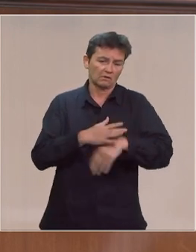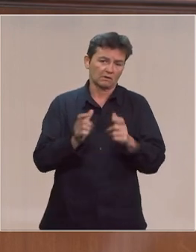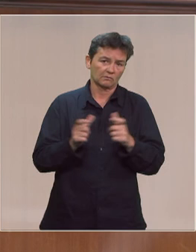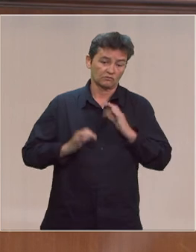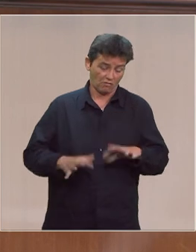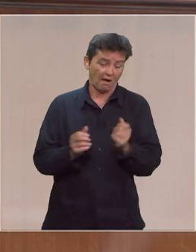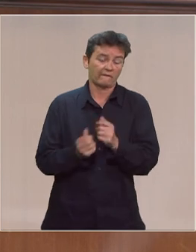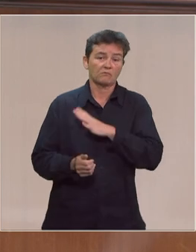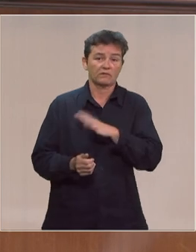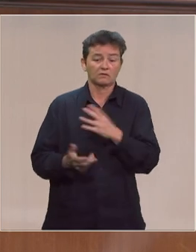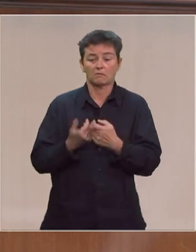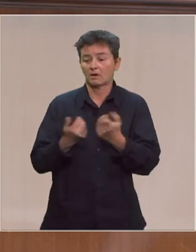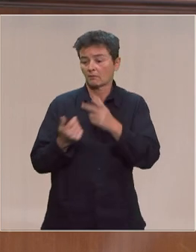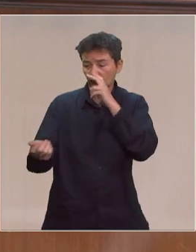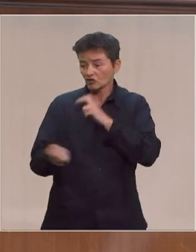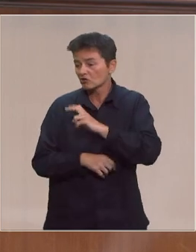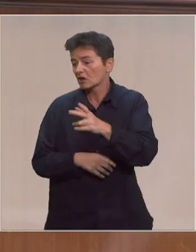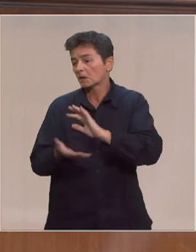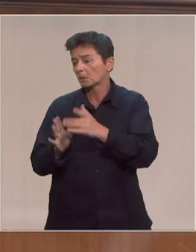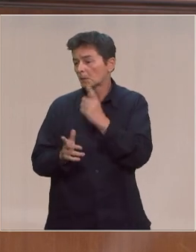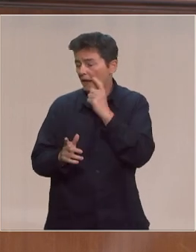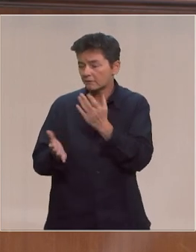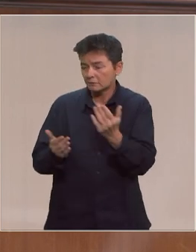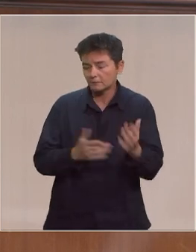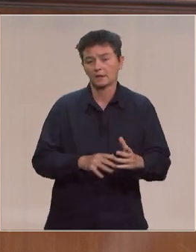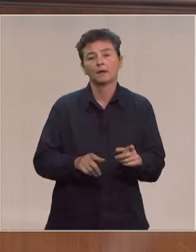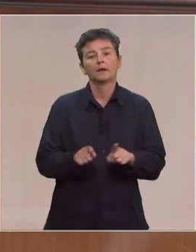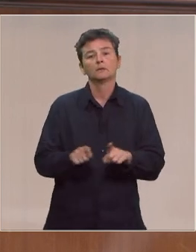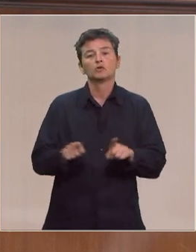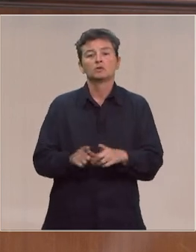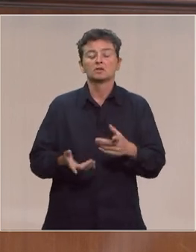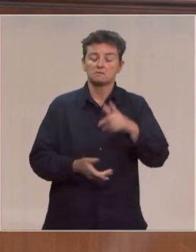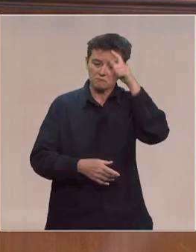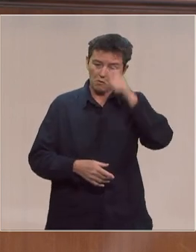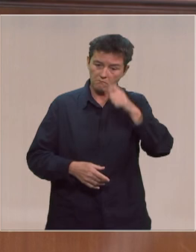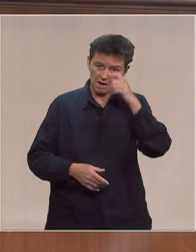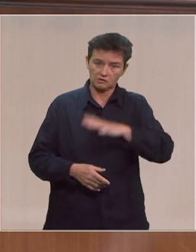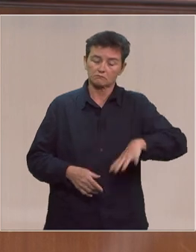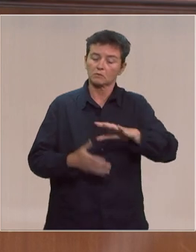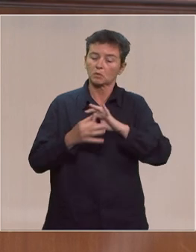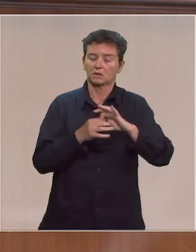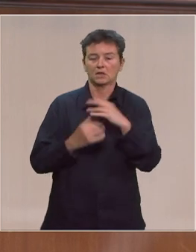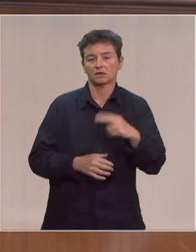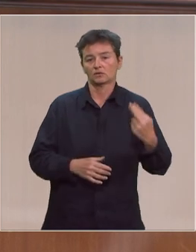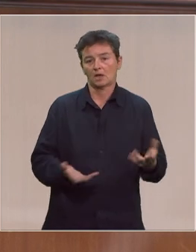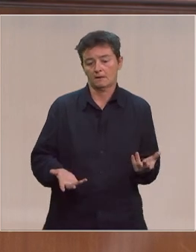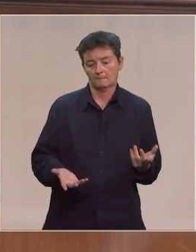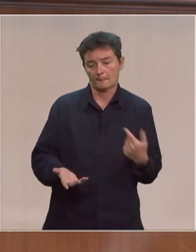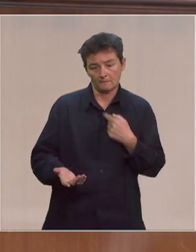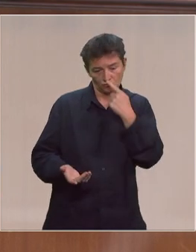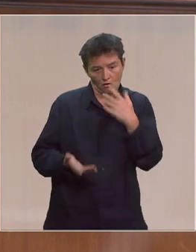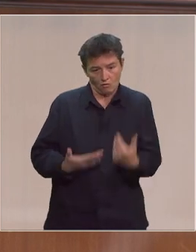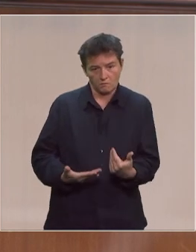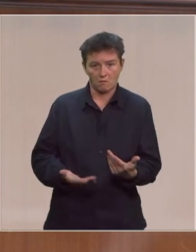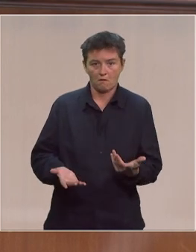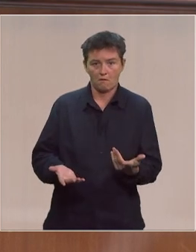les professeurs notamment pour aller chercher tous les élèves et puis hommage finalement à l'unité nationale parce qu'on sent bien en ce moment